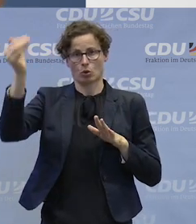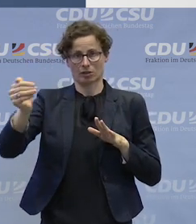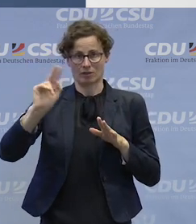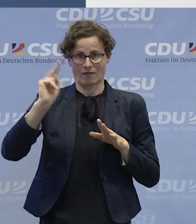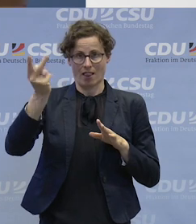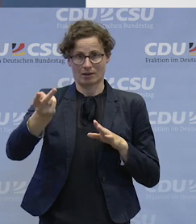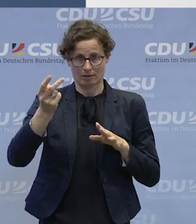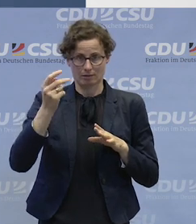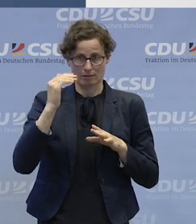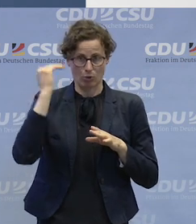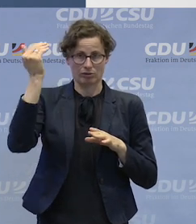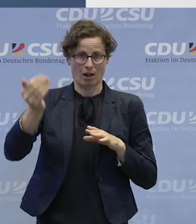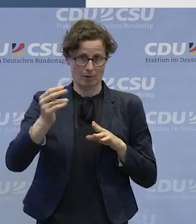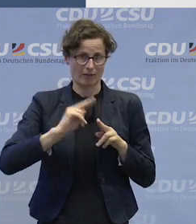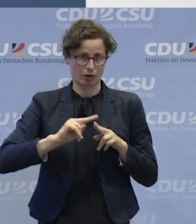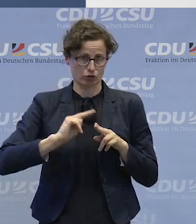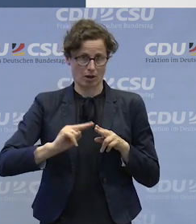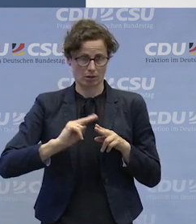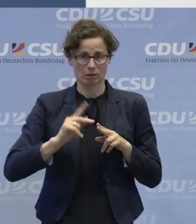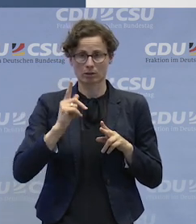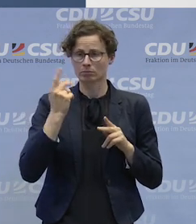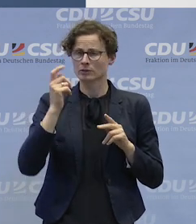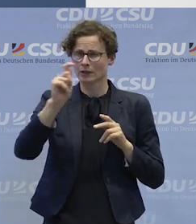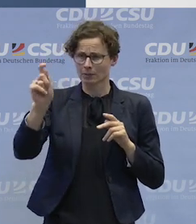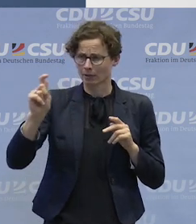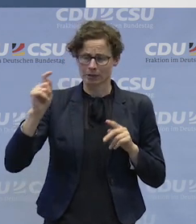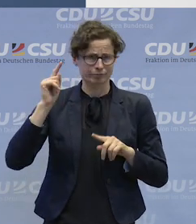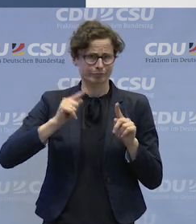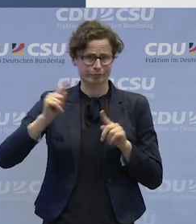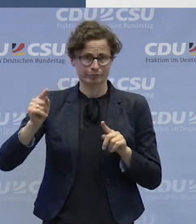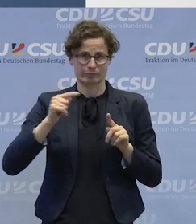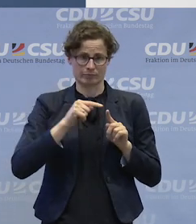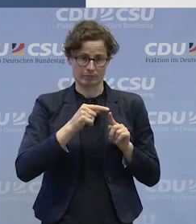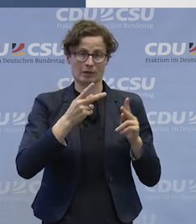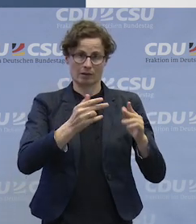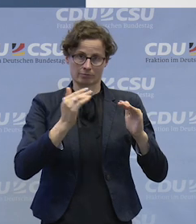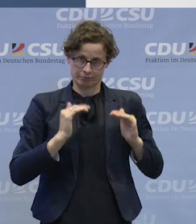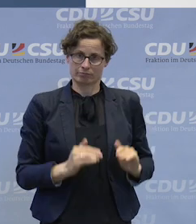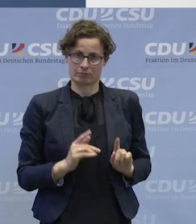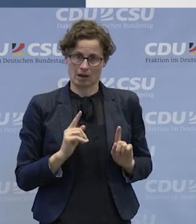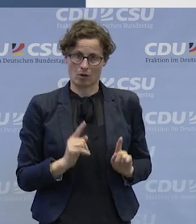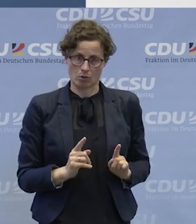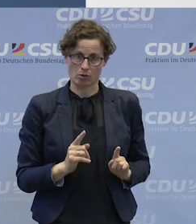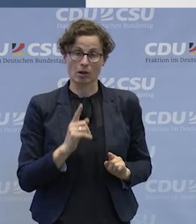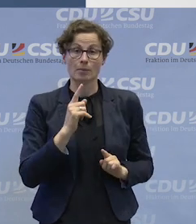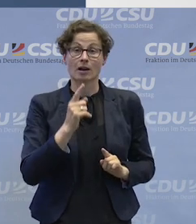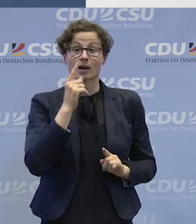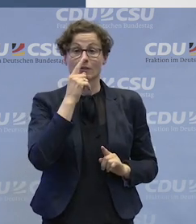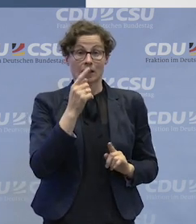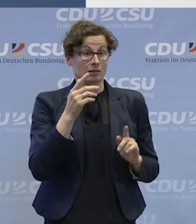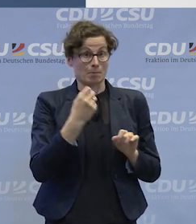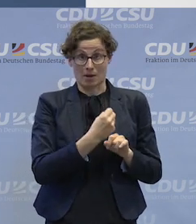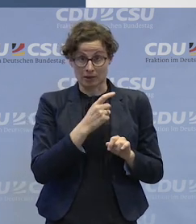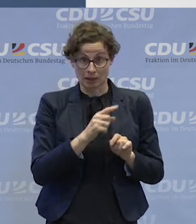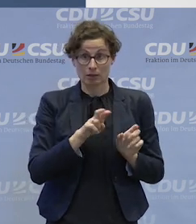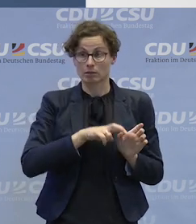einer Werkstatt, sich in der Realität der verschiedensten Firmen stattfindet, desto niederschwelliger. Je weniger wir das tun, desto höher die